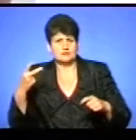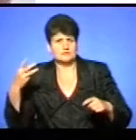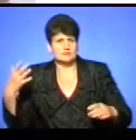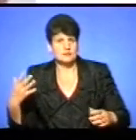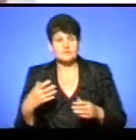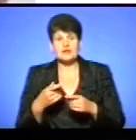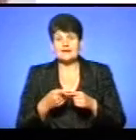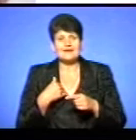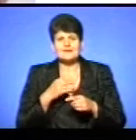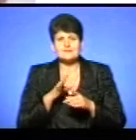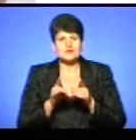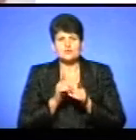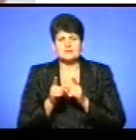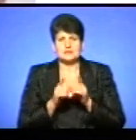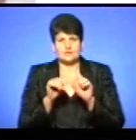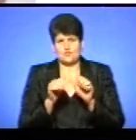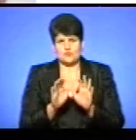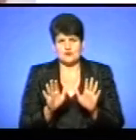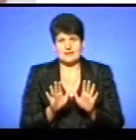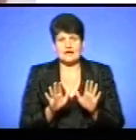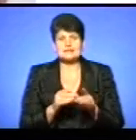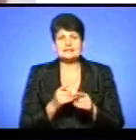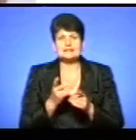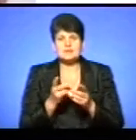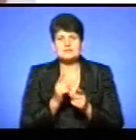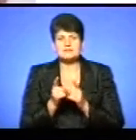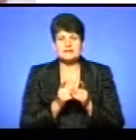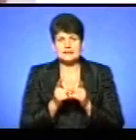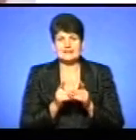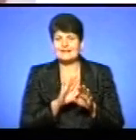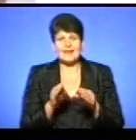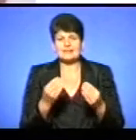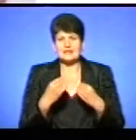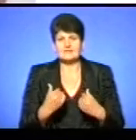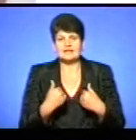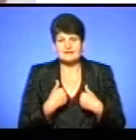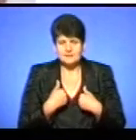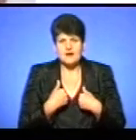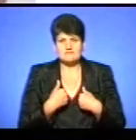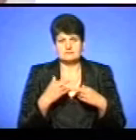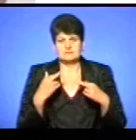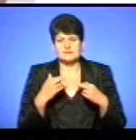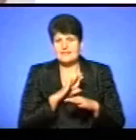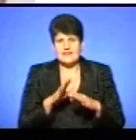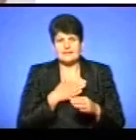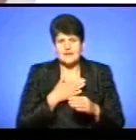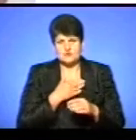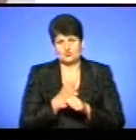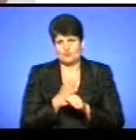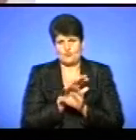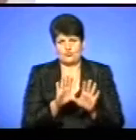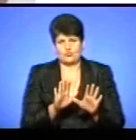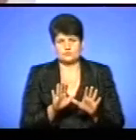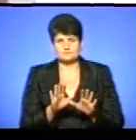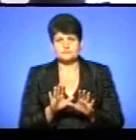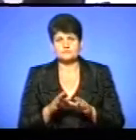Тому я не за те, щоб змінити формулу, я за те, щоб змінити підходи, не надавати нам невластивих нам функцій. Щоб ми не фінансували